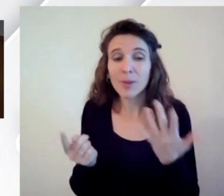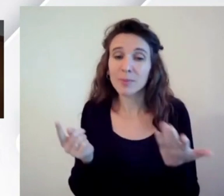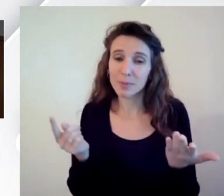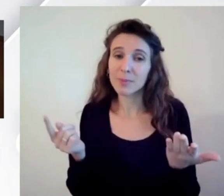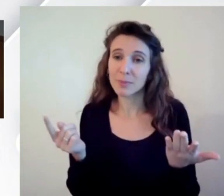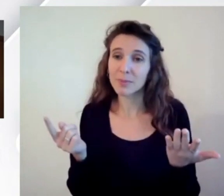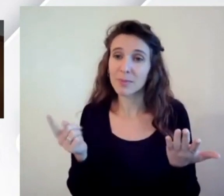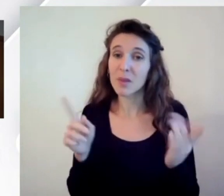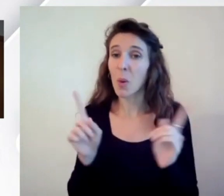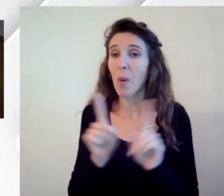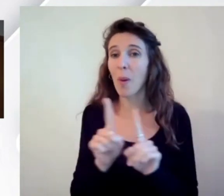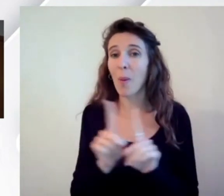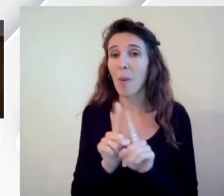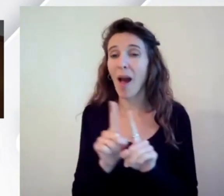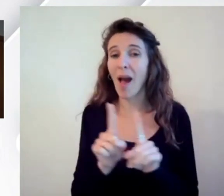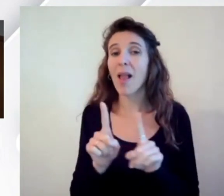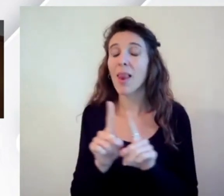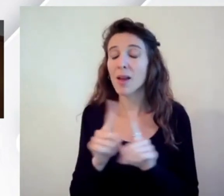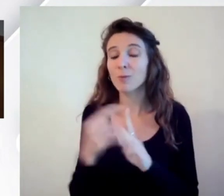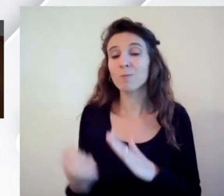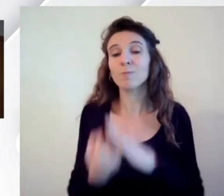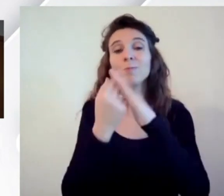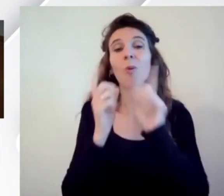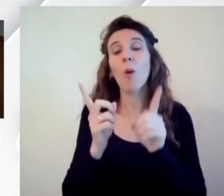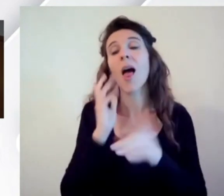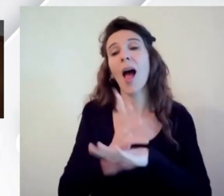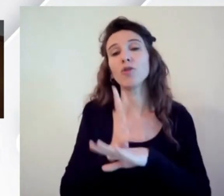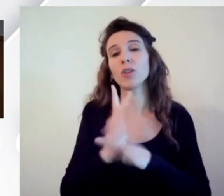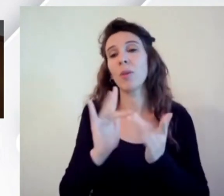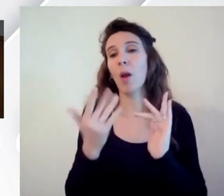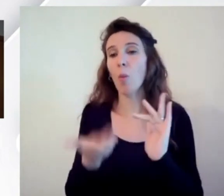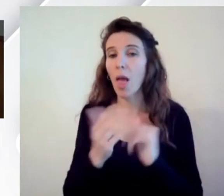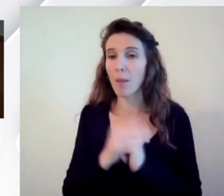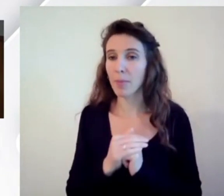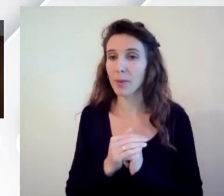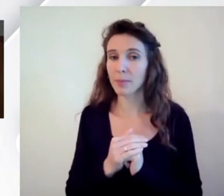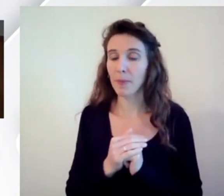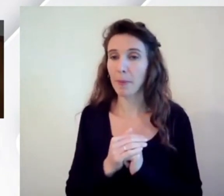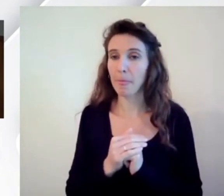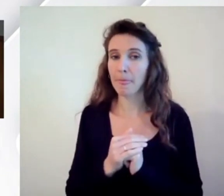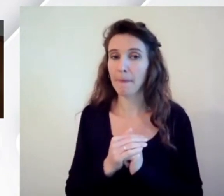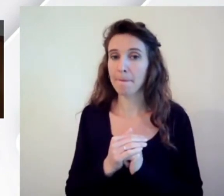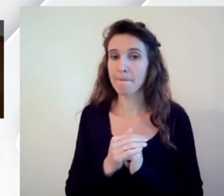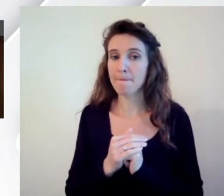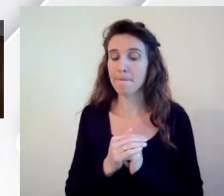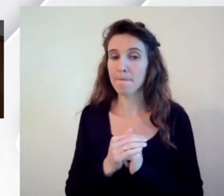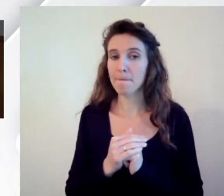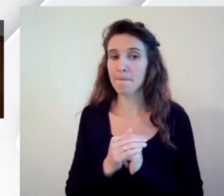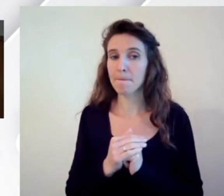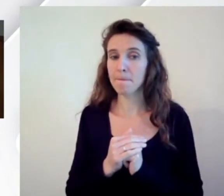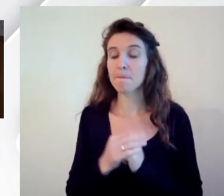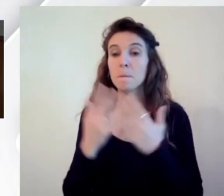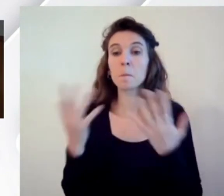come dire entra in gioco l'accessibilità del web quindi il il